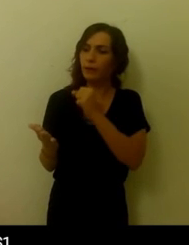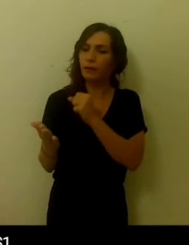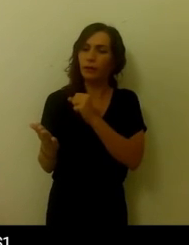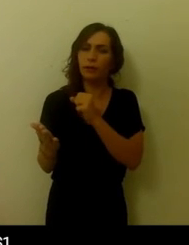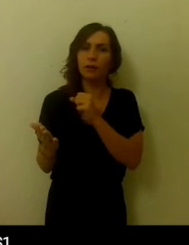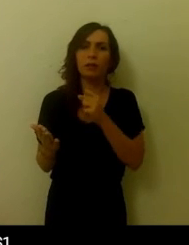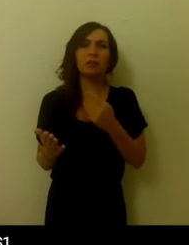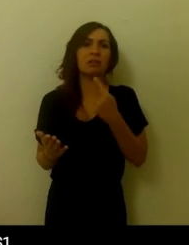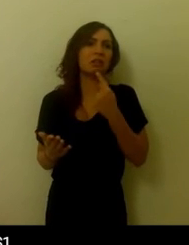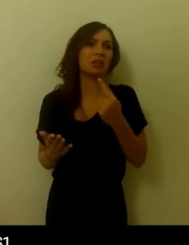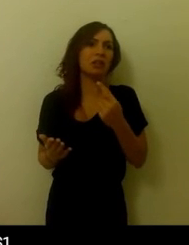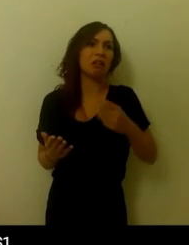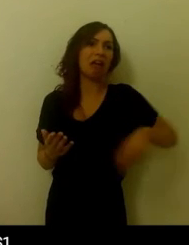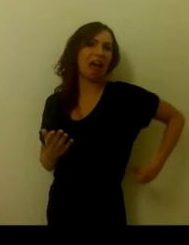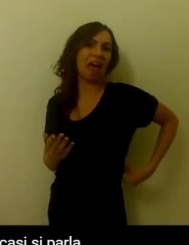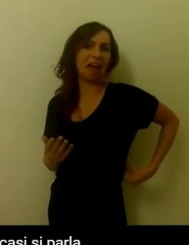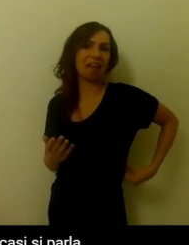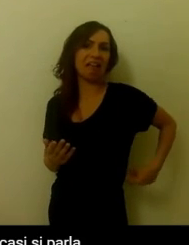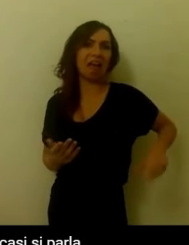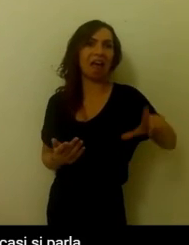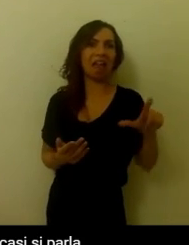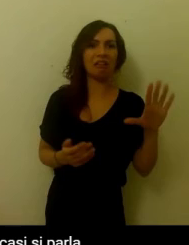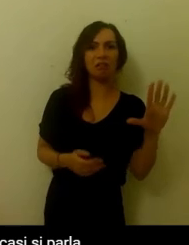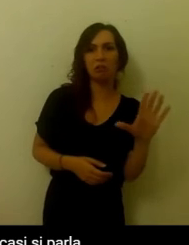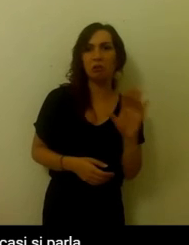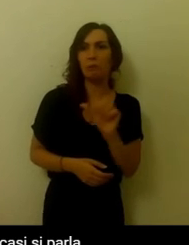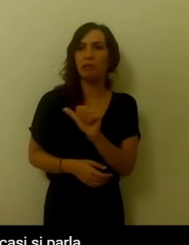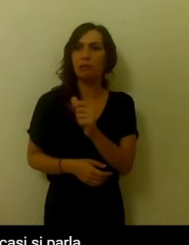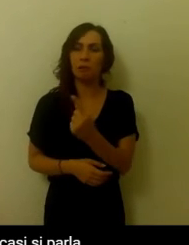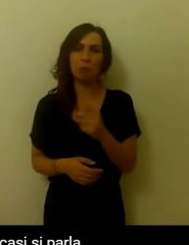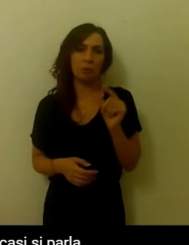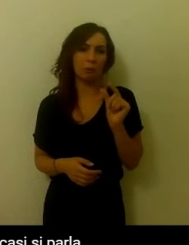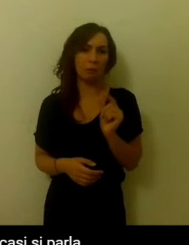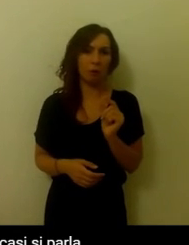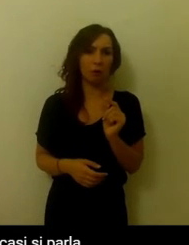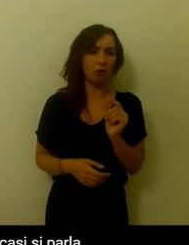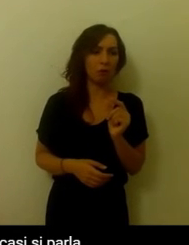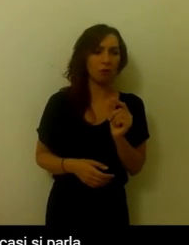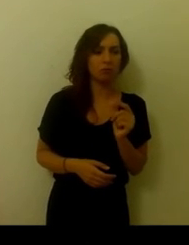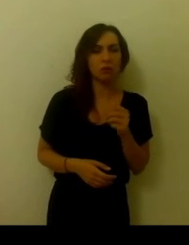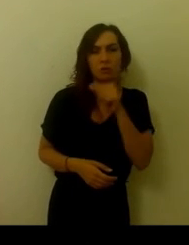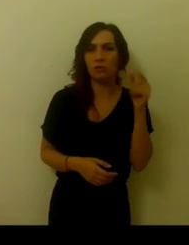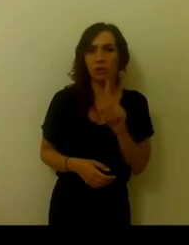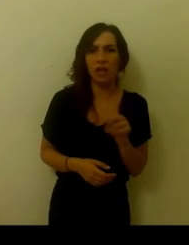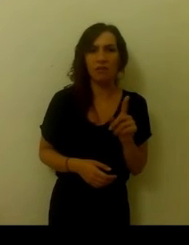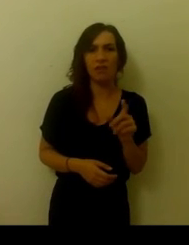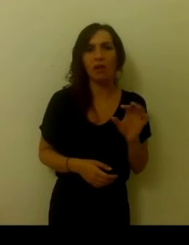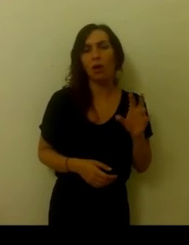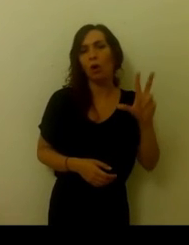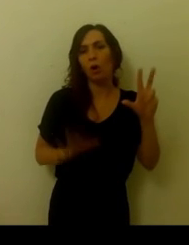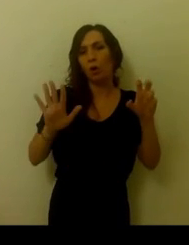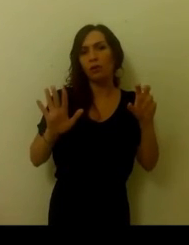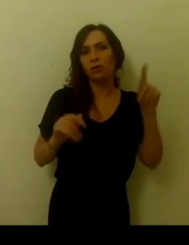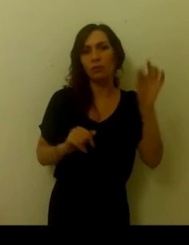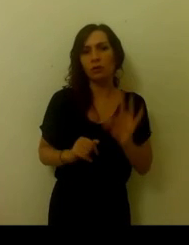tra L5 e S1 ridotto. Non serve, anche perché nell'80% dei casi, se si parla di schiena, non